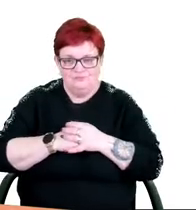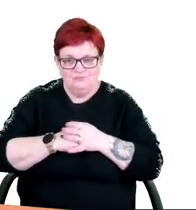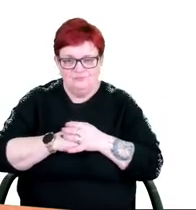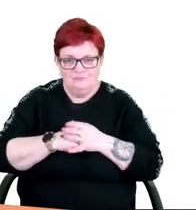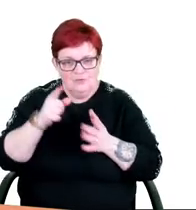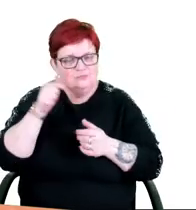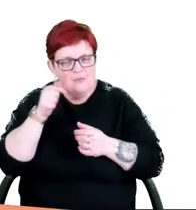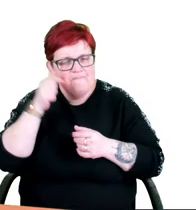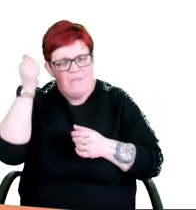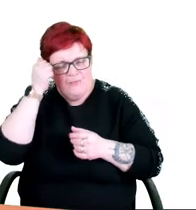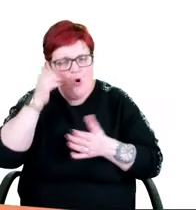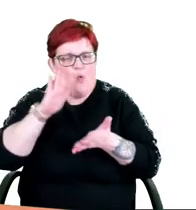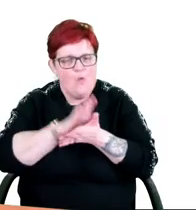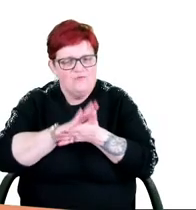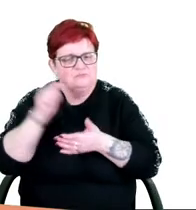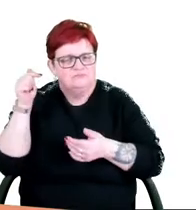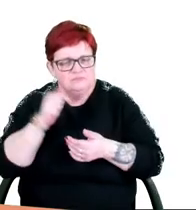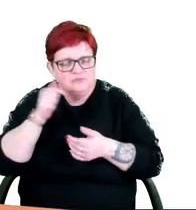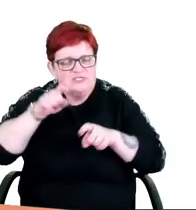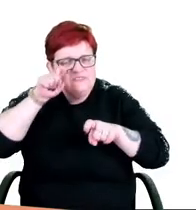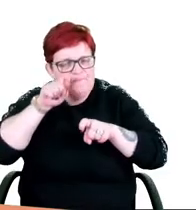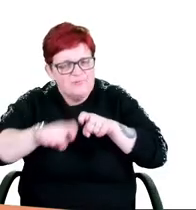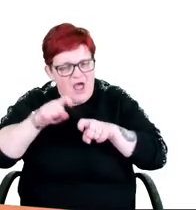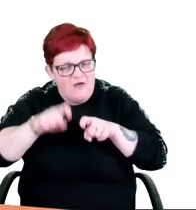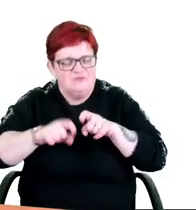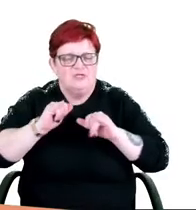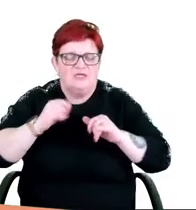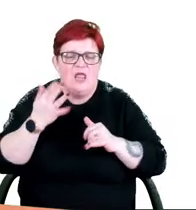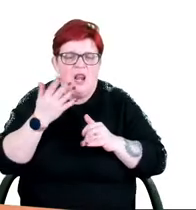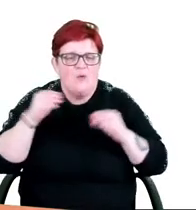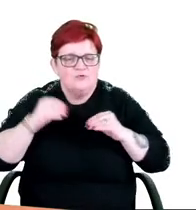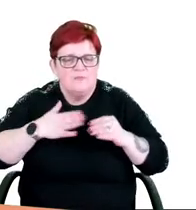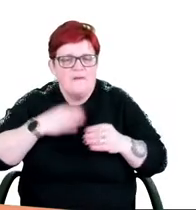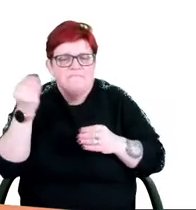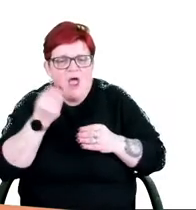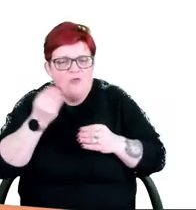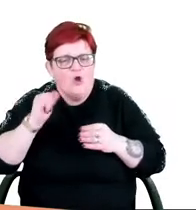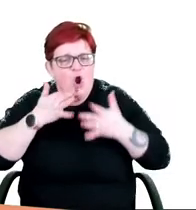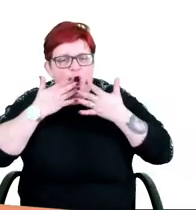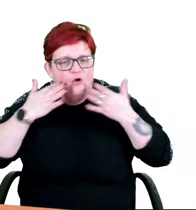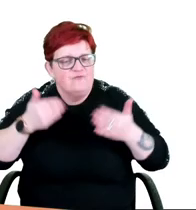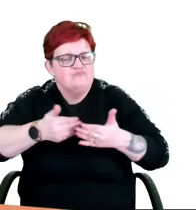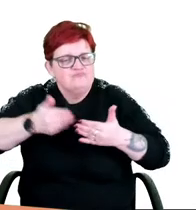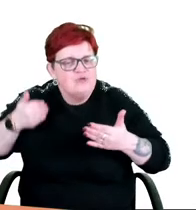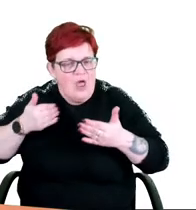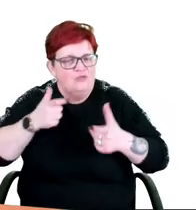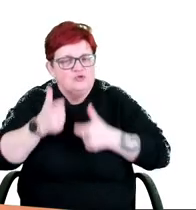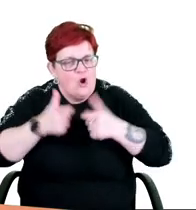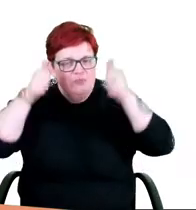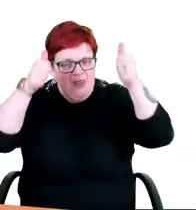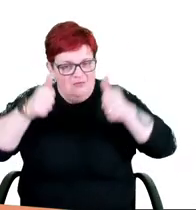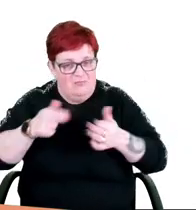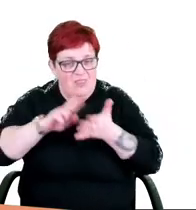Pamiętajmy, w uchwale należy sprawdzić dopuszczalną wielkość i kolorystykę szyldów przed ich umieszczeniem na budynku. Na